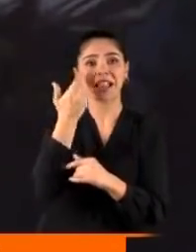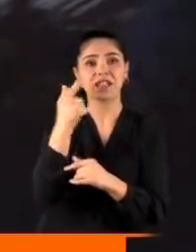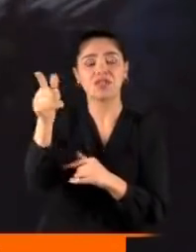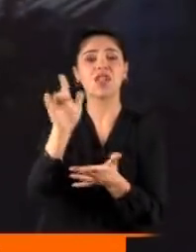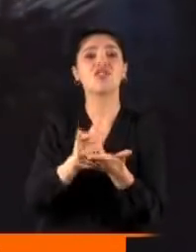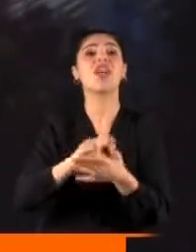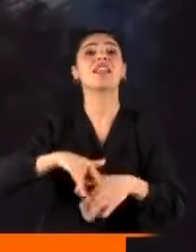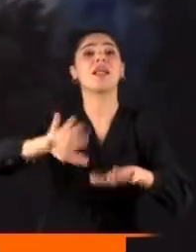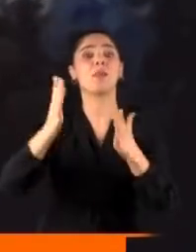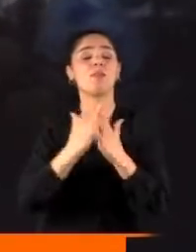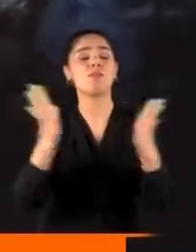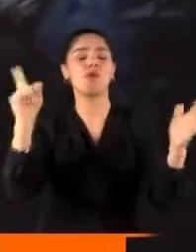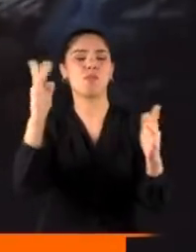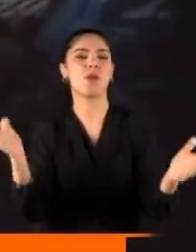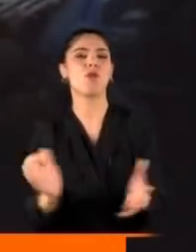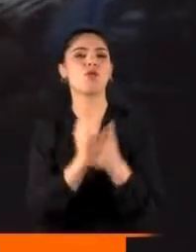bir ceza sebebi değil, büyük bir kutlama.